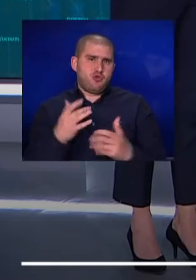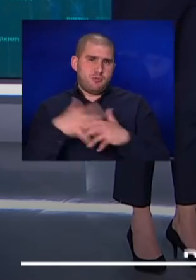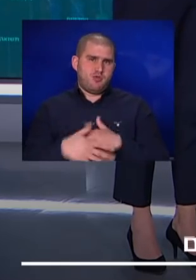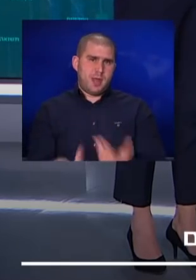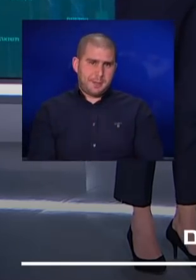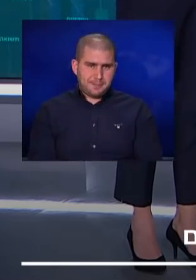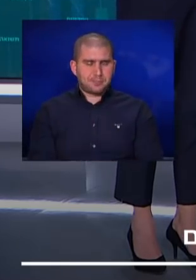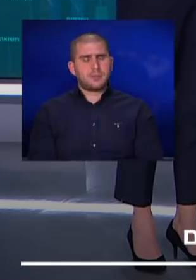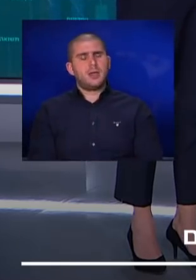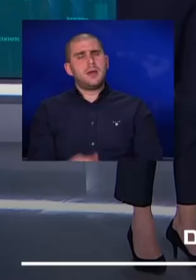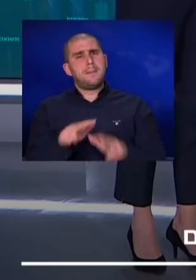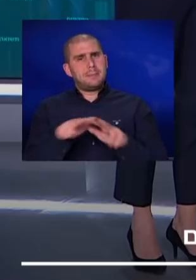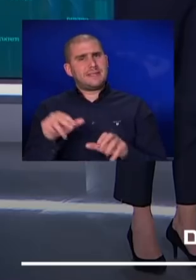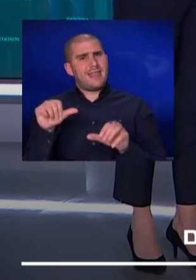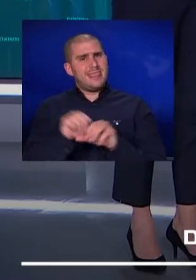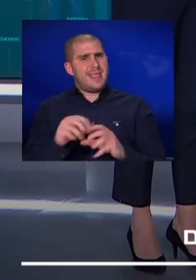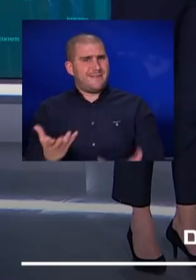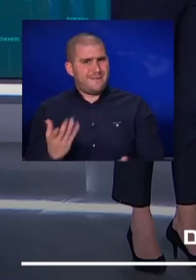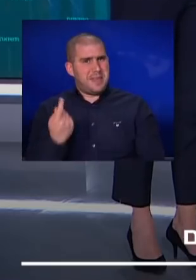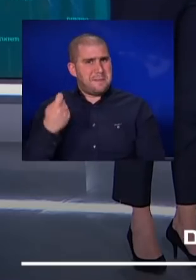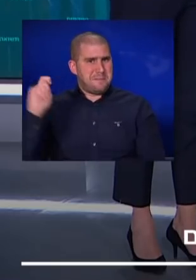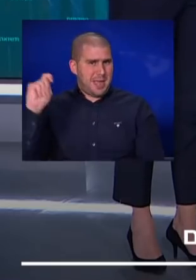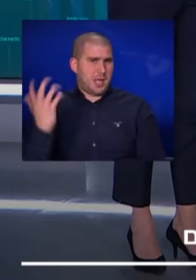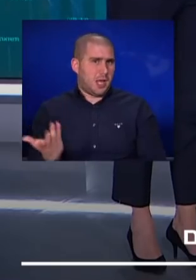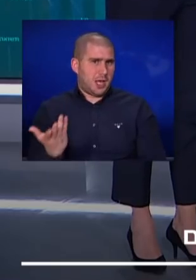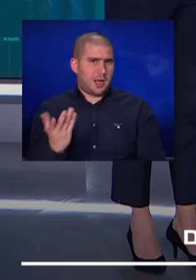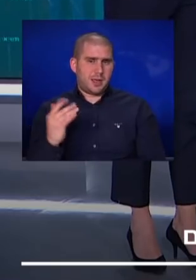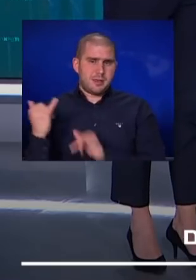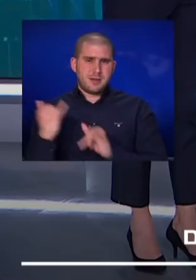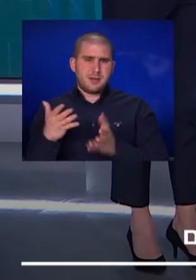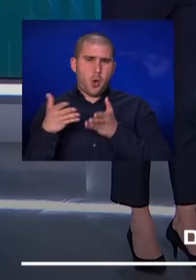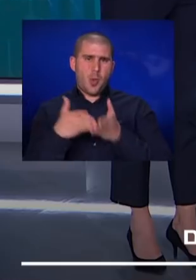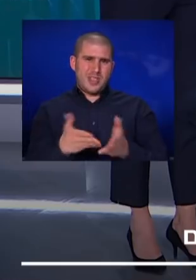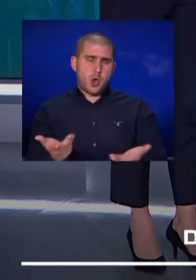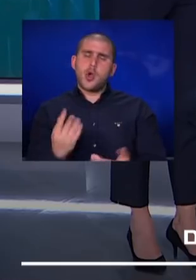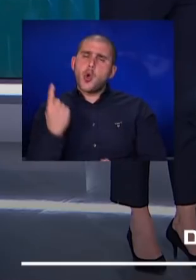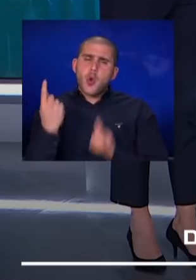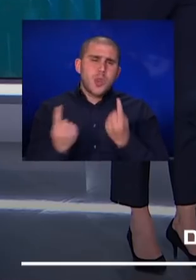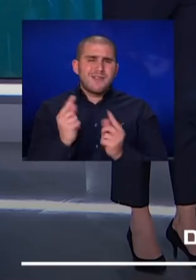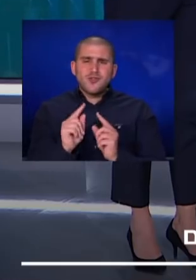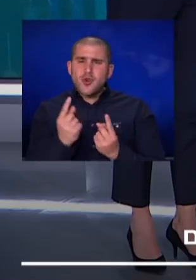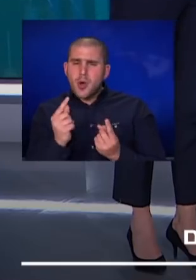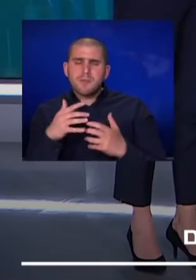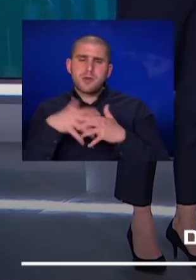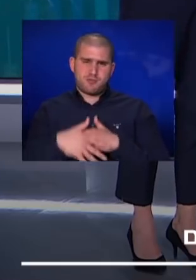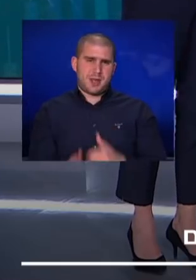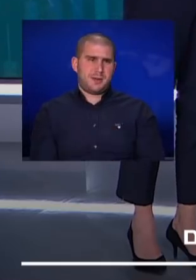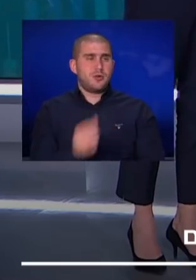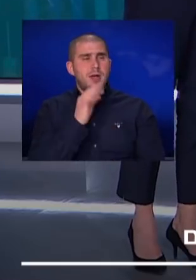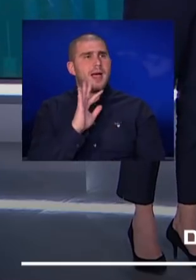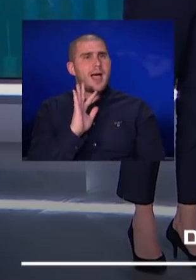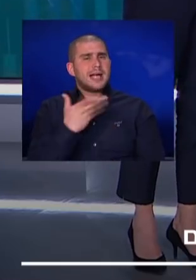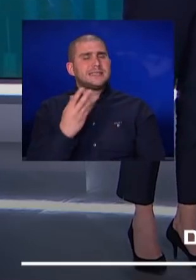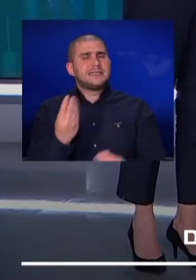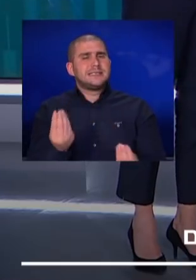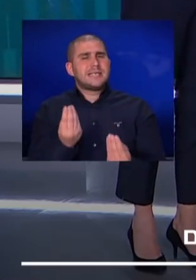מצב הנפט מייקר את תנועת העוניות כל דבר שקורה בהחלט משפיע איזה נטח מסל המוצרים